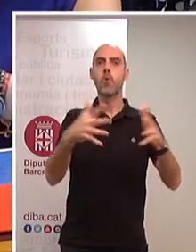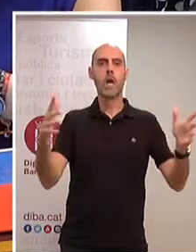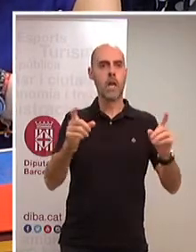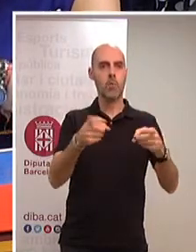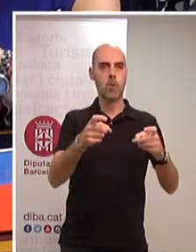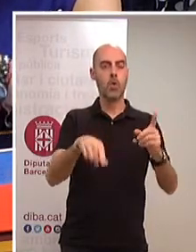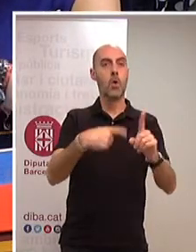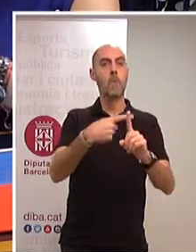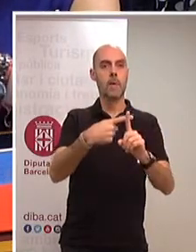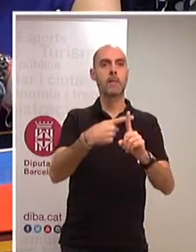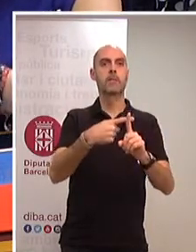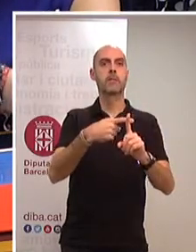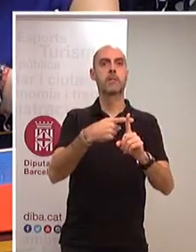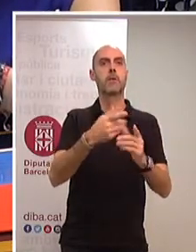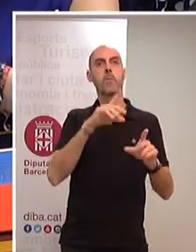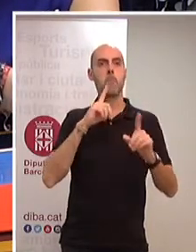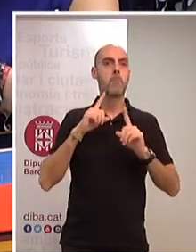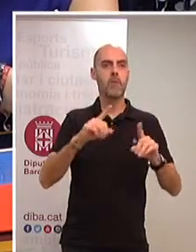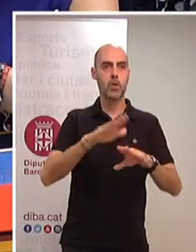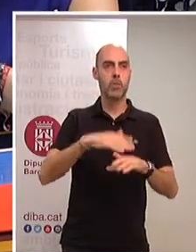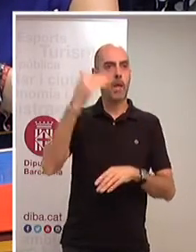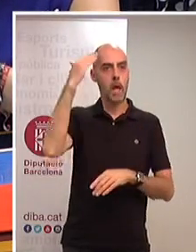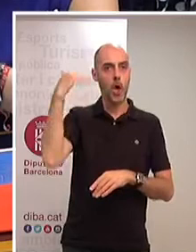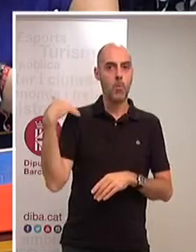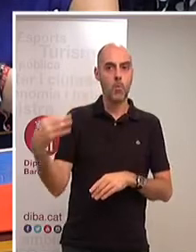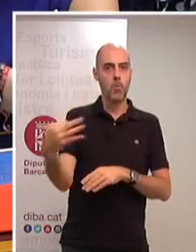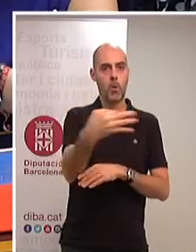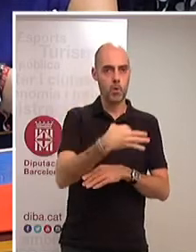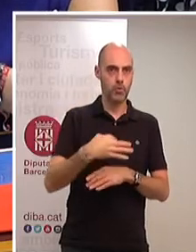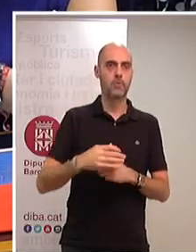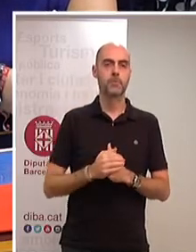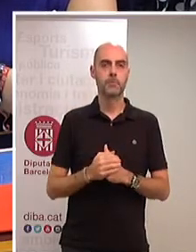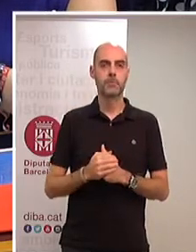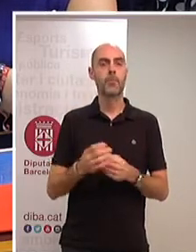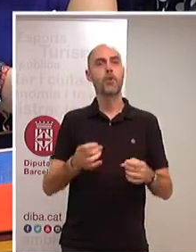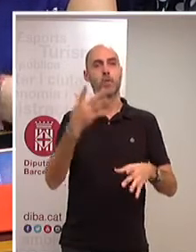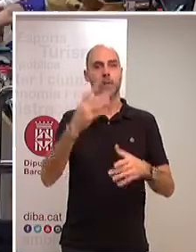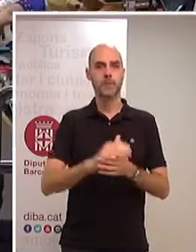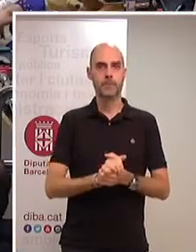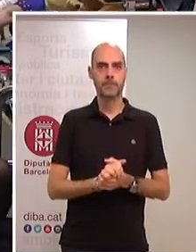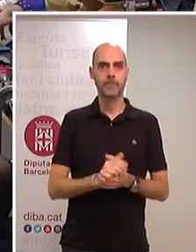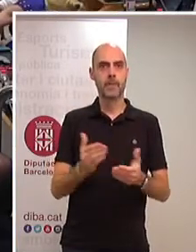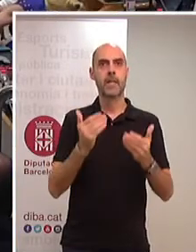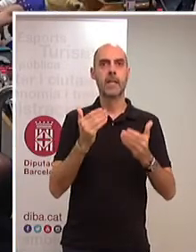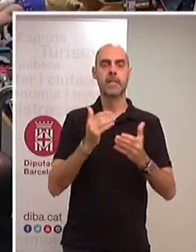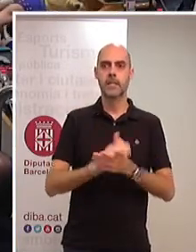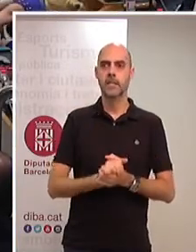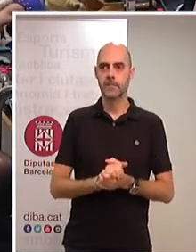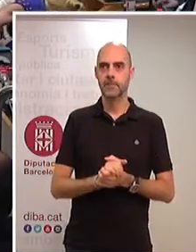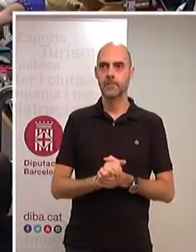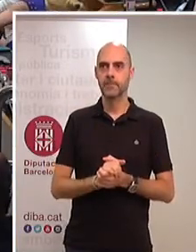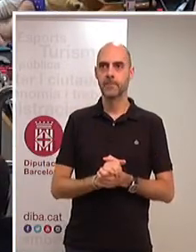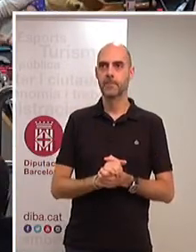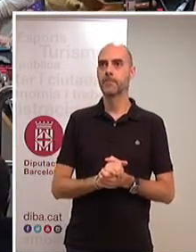especialment pels pobles i ciutats d'aquesta demarcació, que també ho necessitem. Sorts i encerts. Moltes gràcies. Senyor